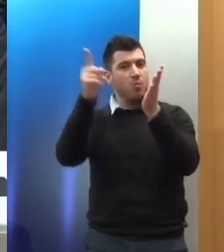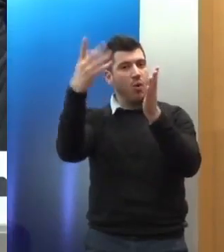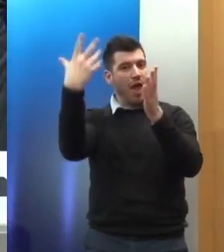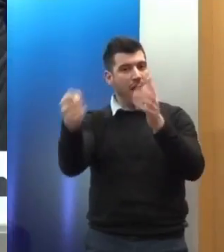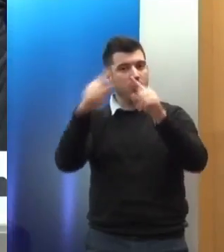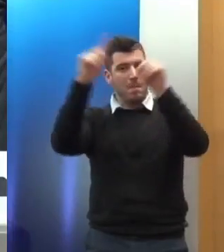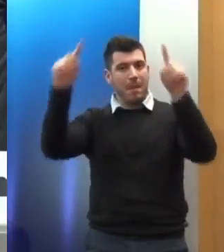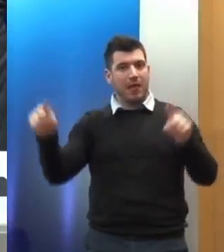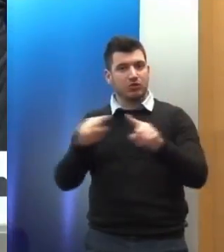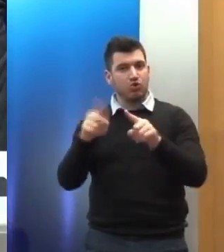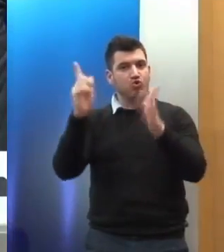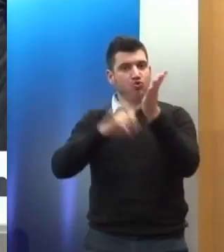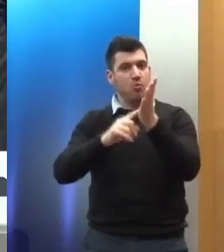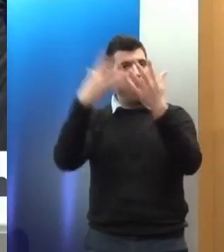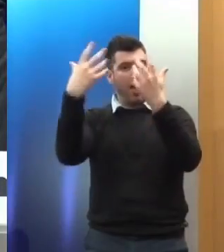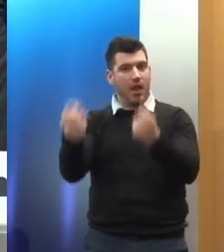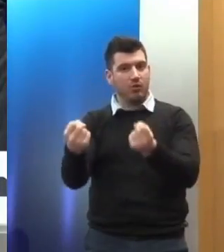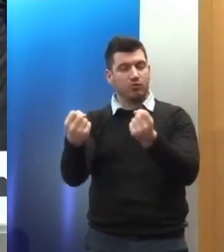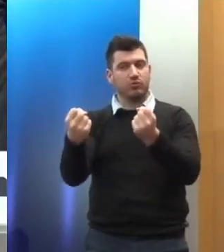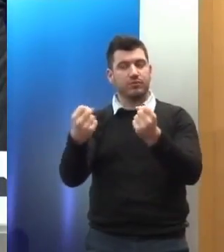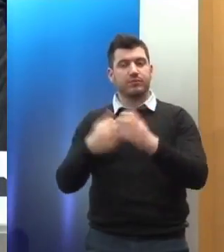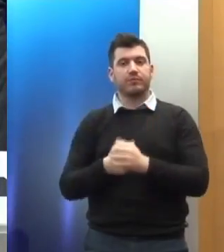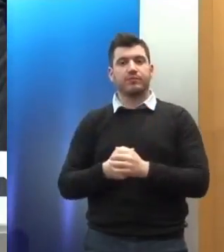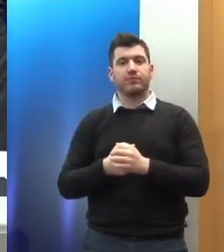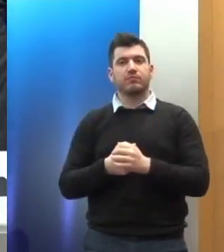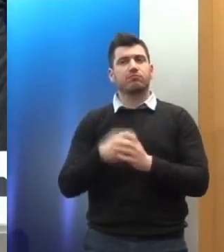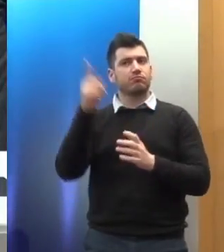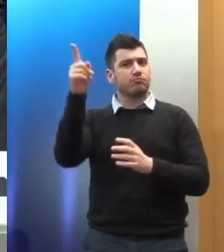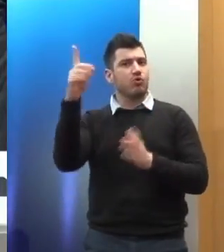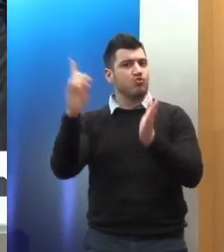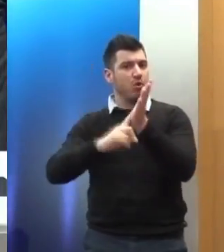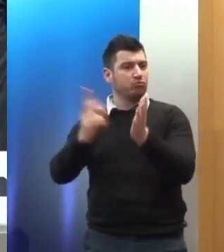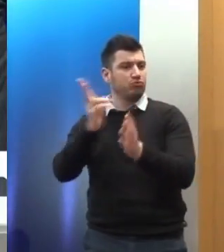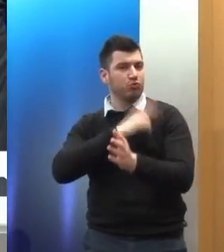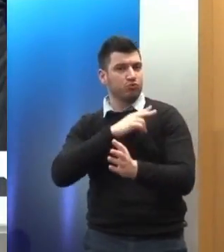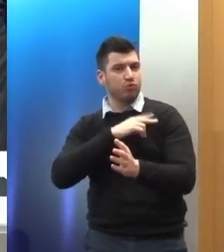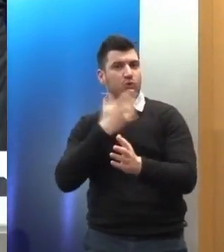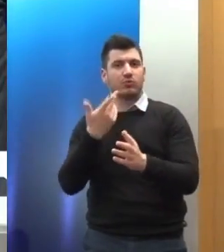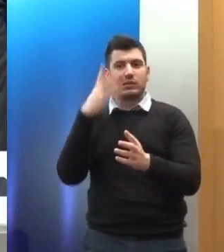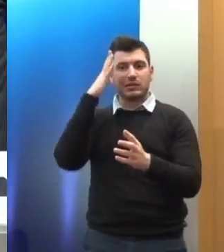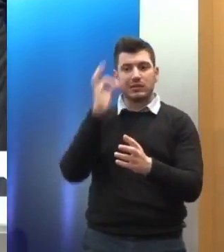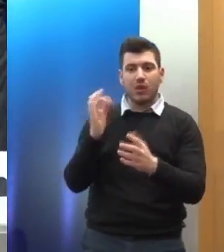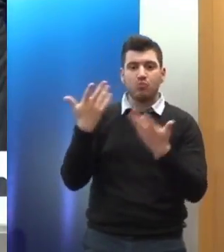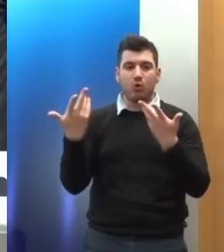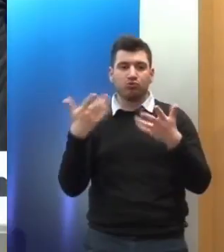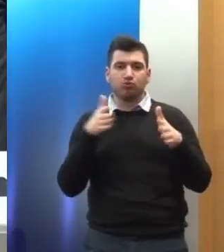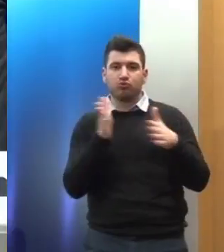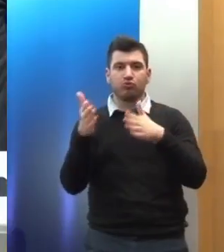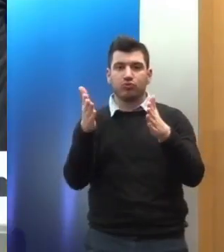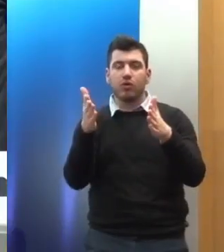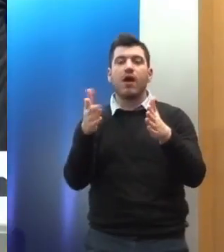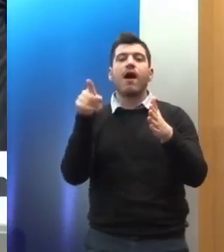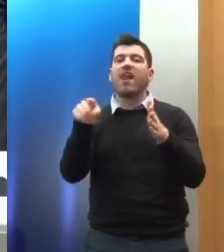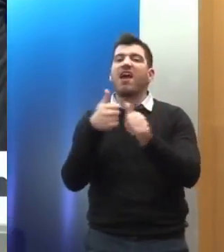Γραμματέα Διαφάνειας και Ανθρωπίνων Δικαιωμάτων, κυρία Μαρία Γιανακάκη, συζητήθηκαν στο δεύτερο μέρος της ημερίδας